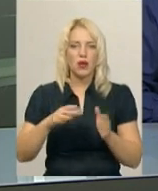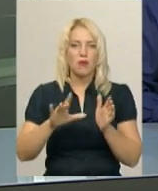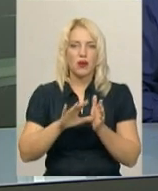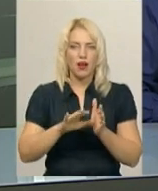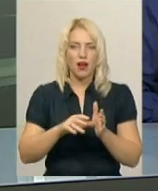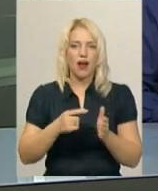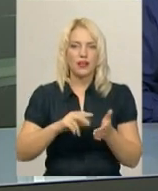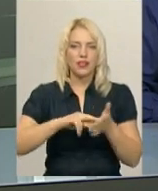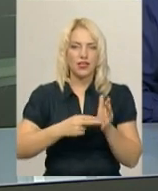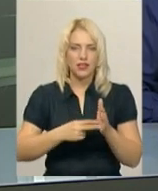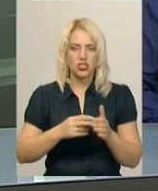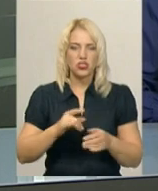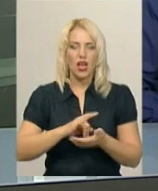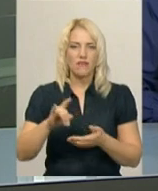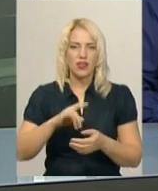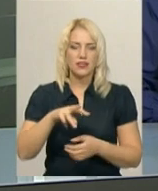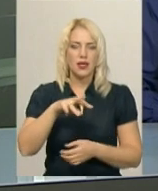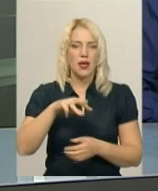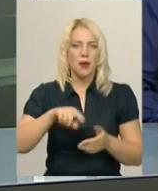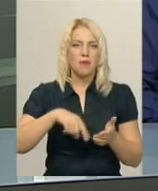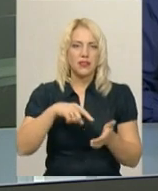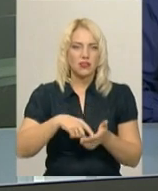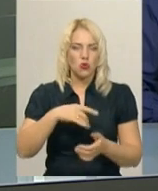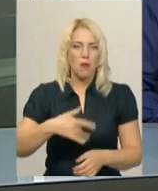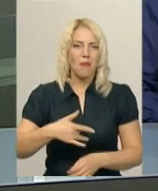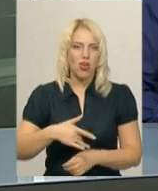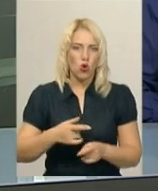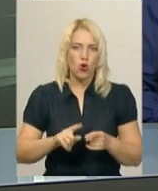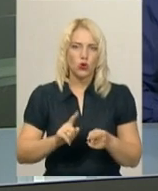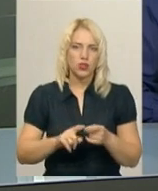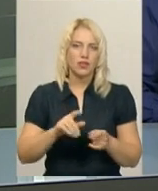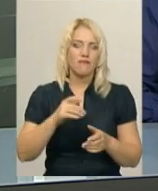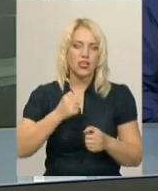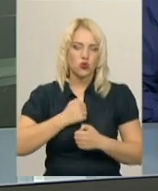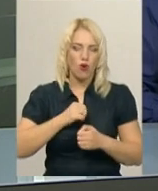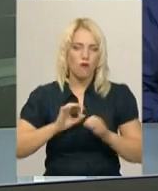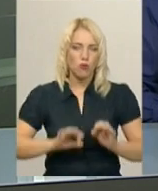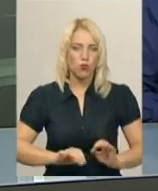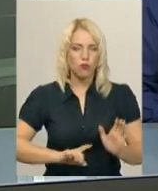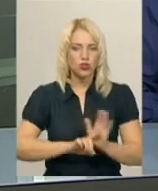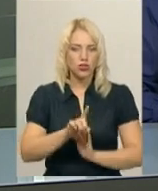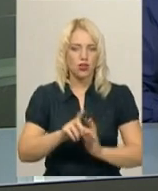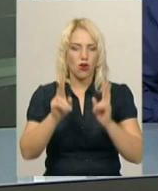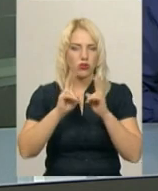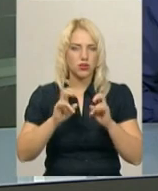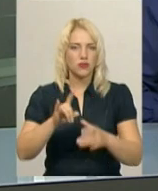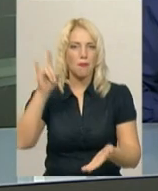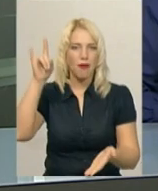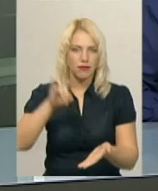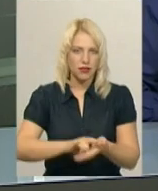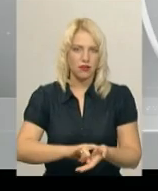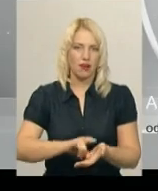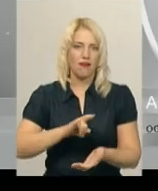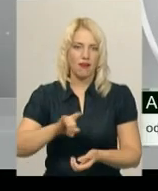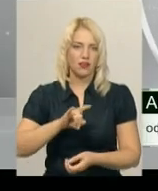авіації із Миргорода Полтавської області. Військова прокуратура центрального регіону розпочала розслідування падіння військового літака.